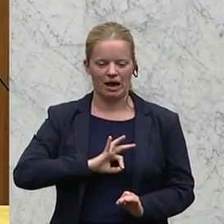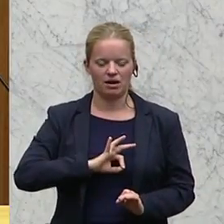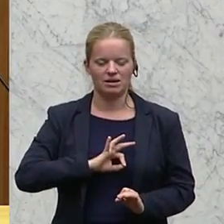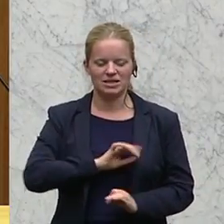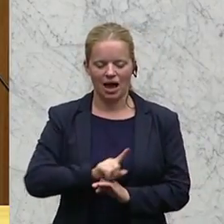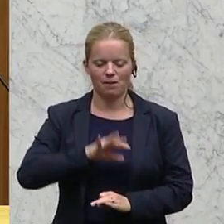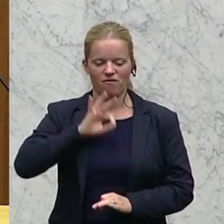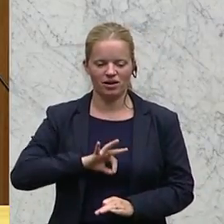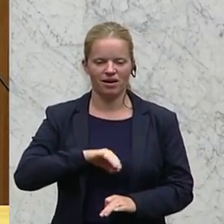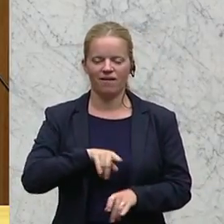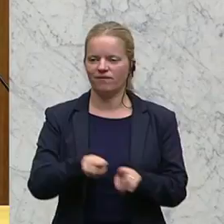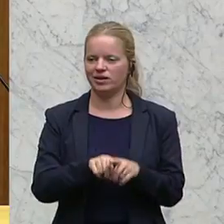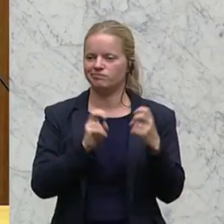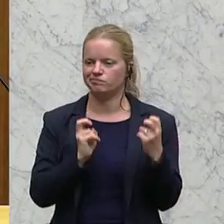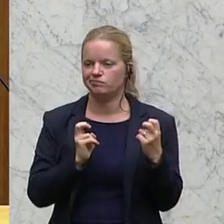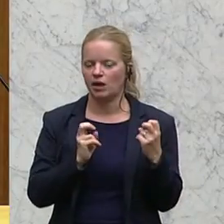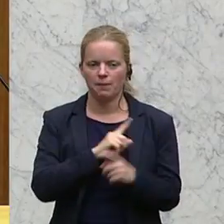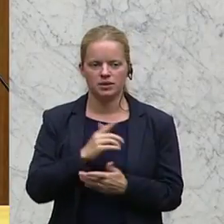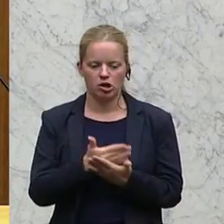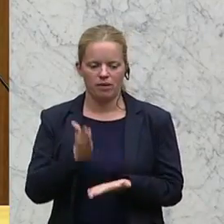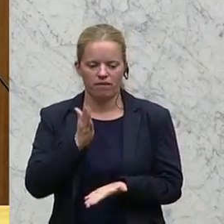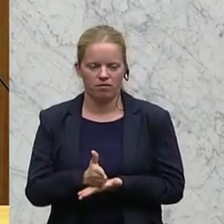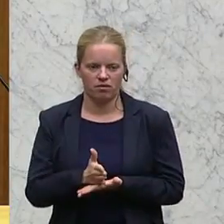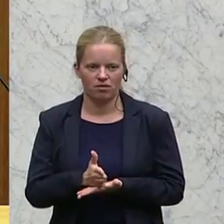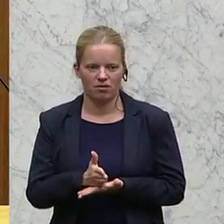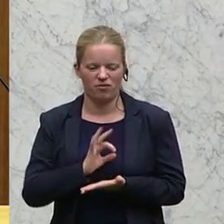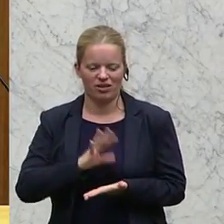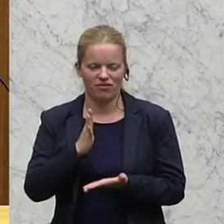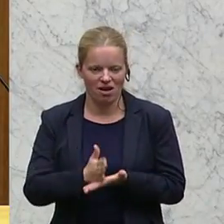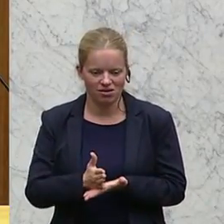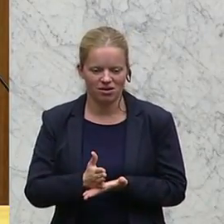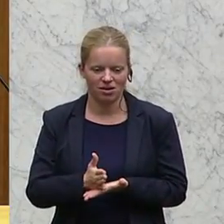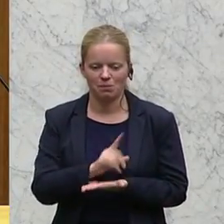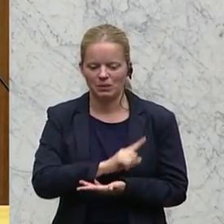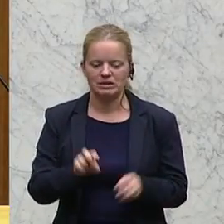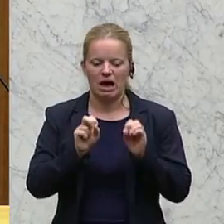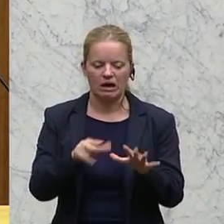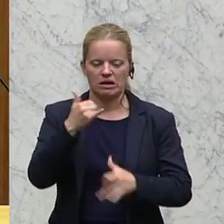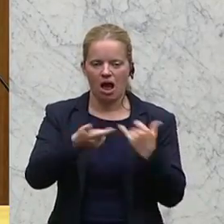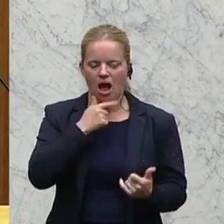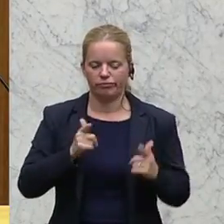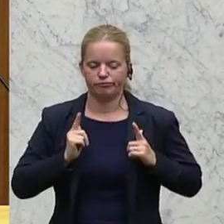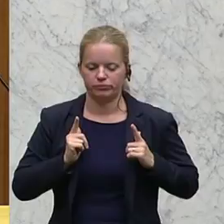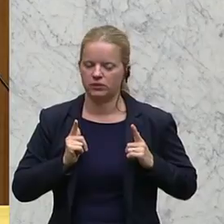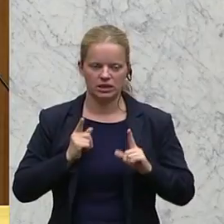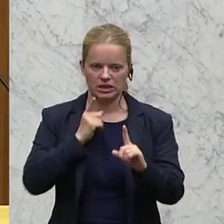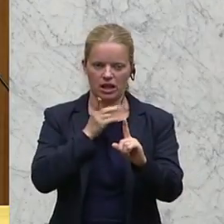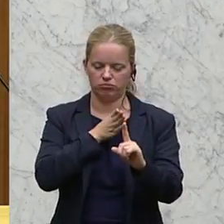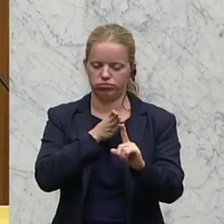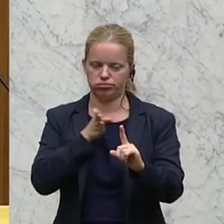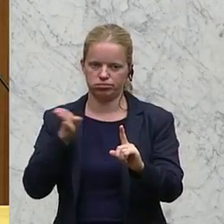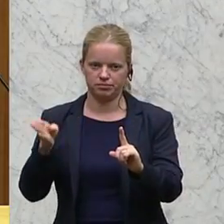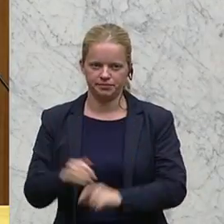ein Absitzen der Ausbildungsverpflichtung bis zur Vollendung des 18. Lebensjahres, geht am Ziel vorbei.